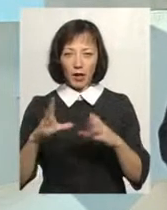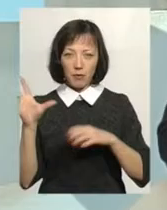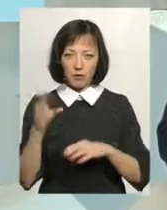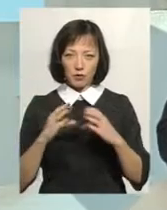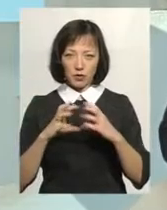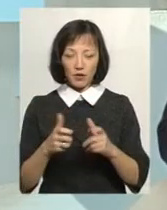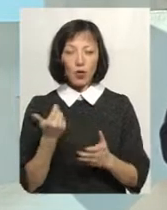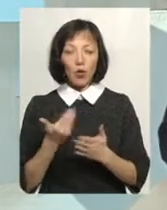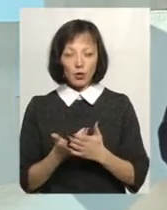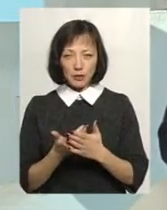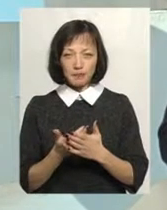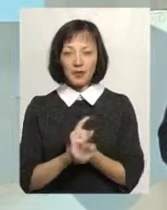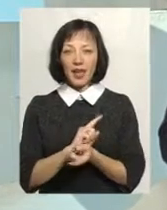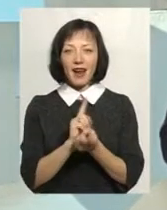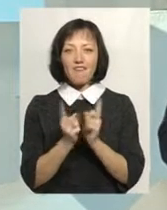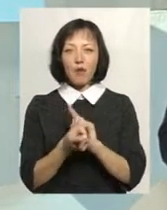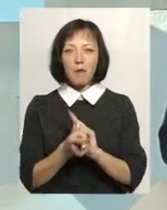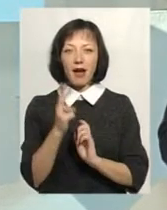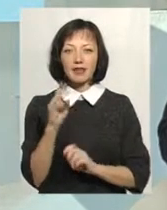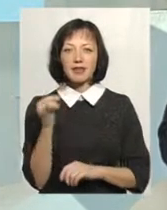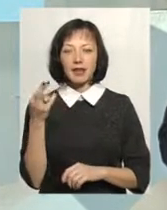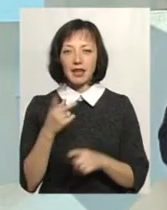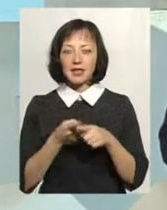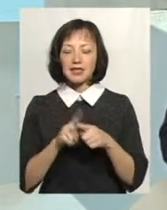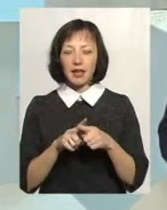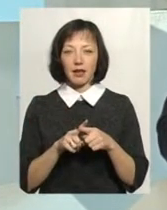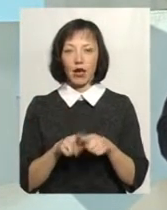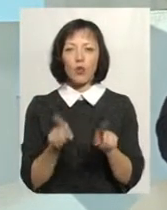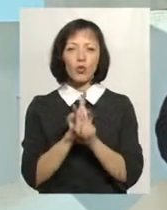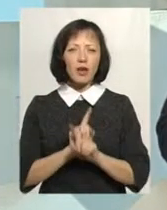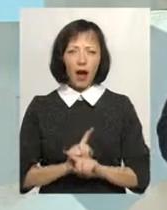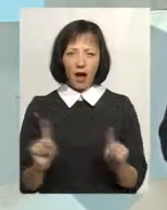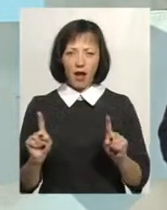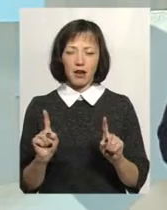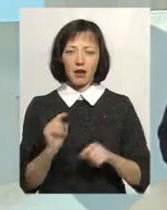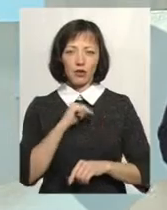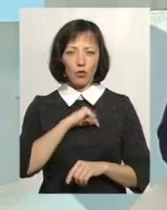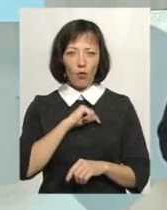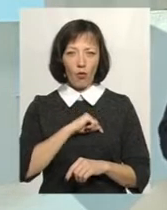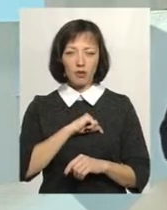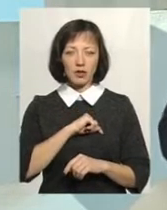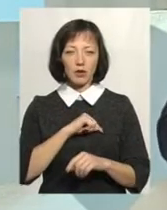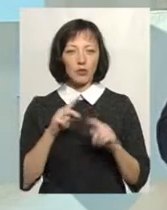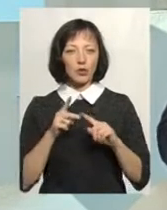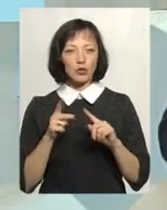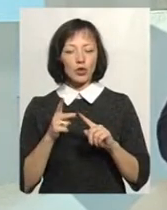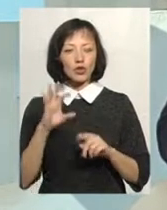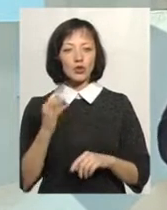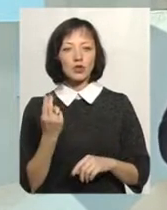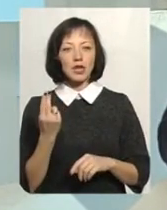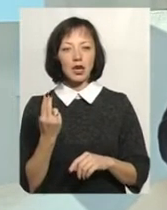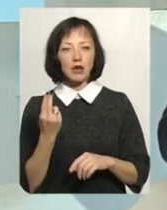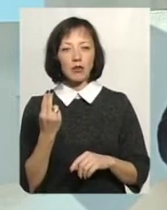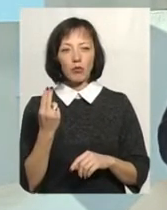Отже, реформація – це насправді унікальний, перш за все, духовний, по-друге, соціально